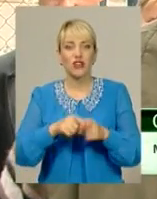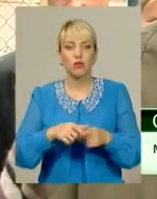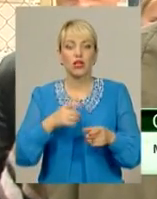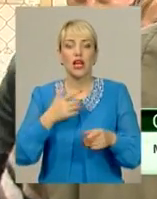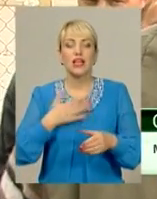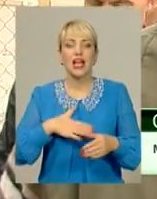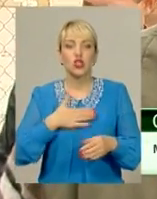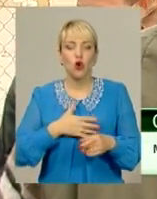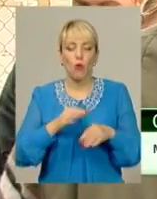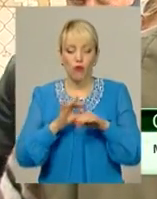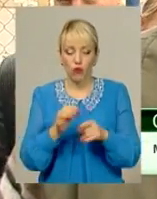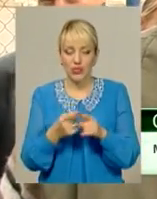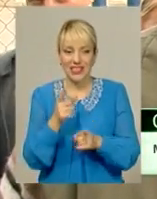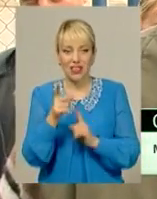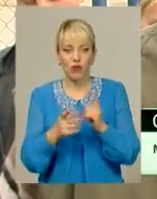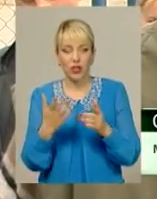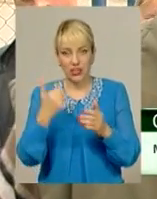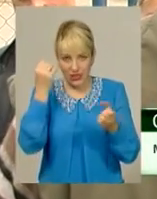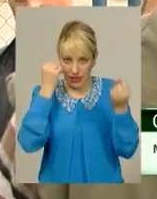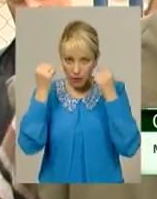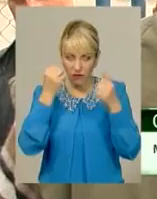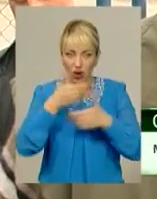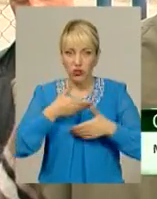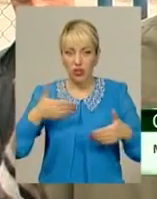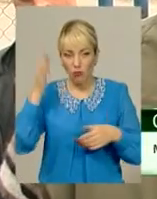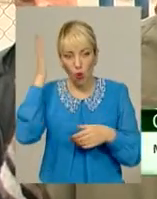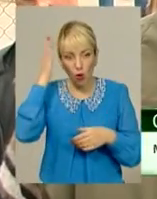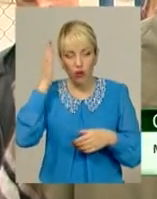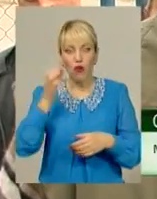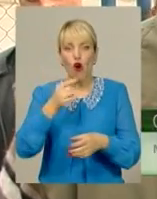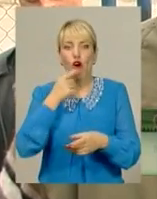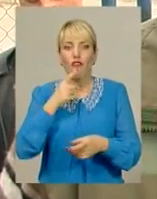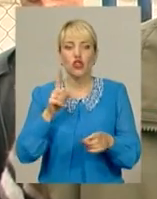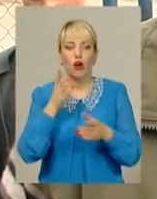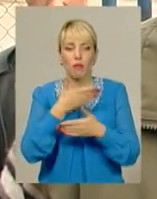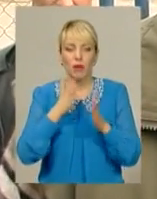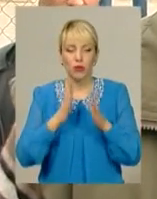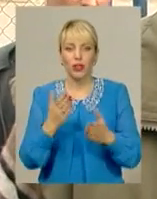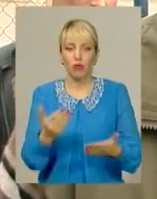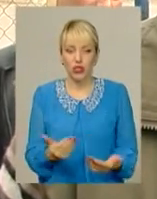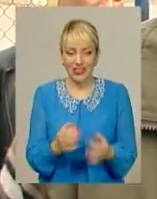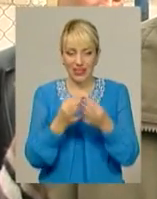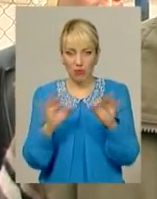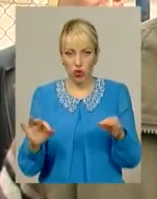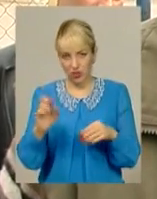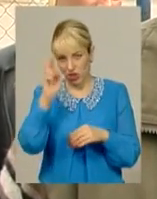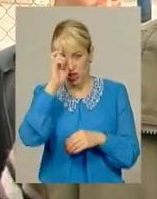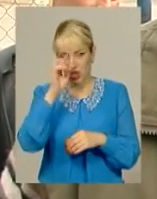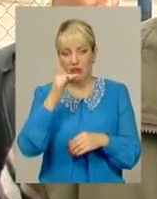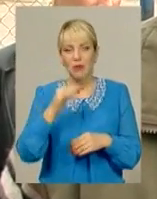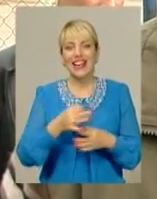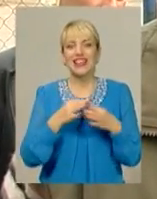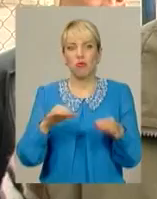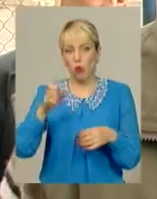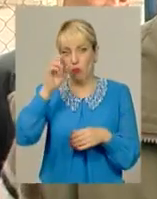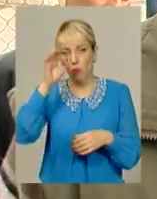проводяться ті реформи, яким нам забивають голову. Нам говорять, що ми будемо жити в демократичній державі, при демократичній поліції, яка буде